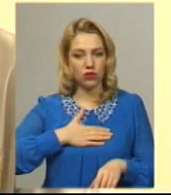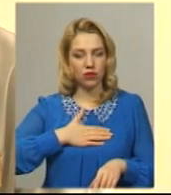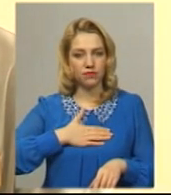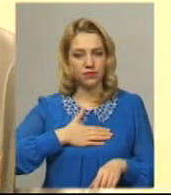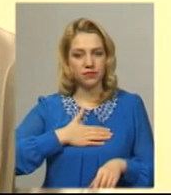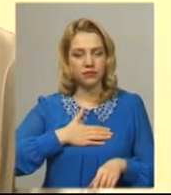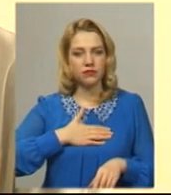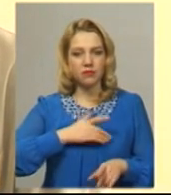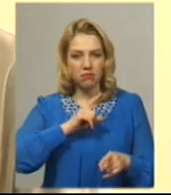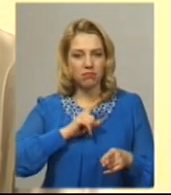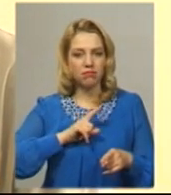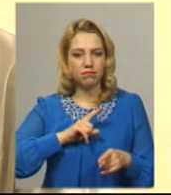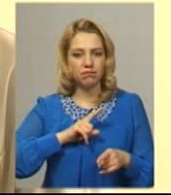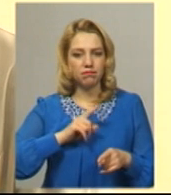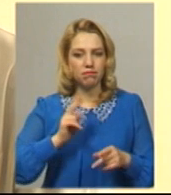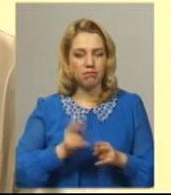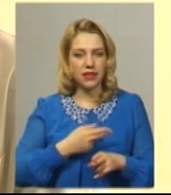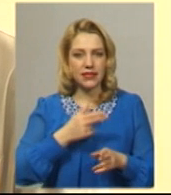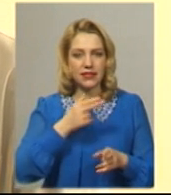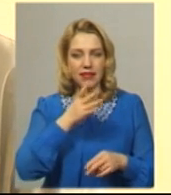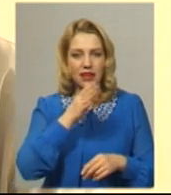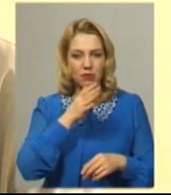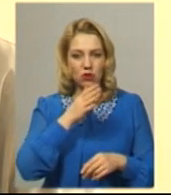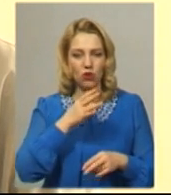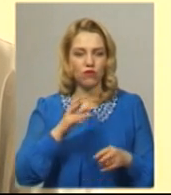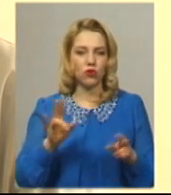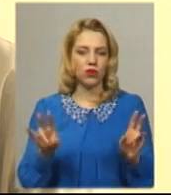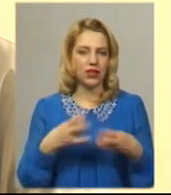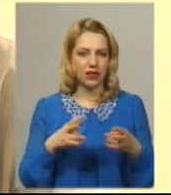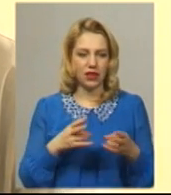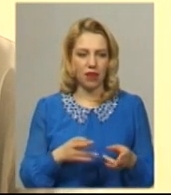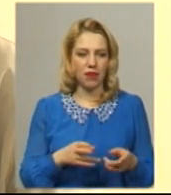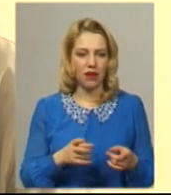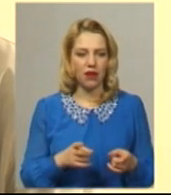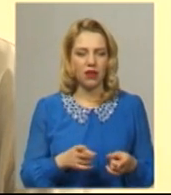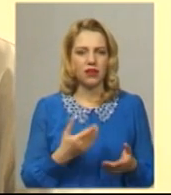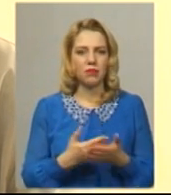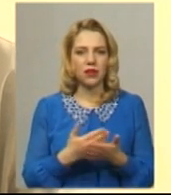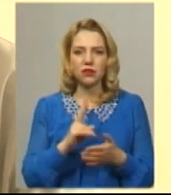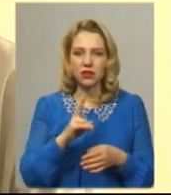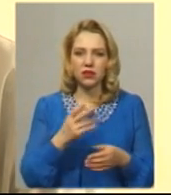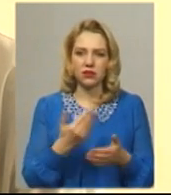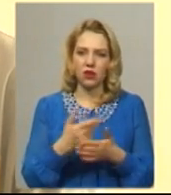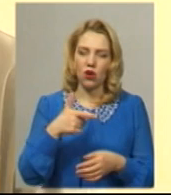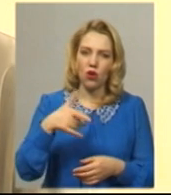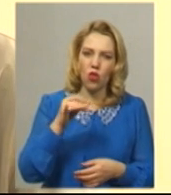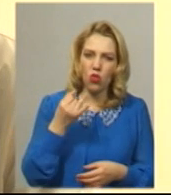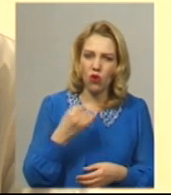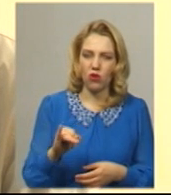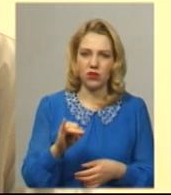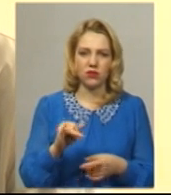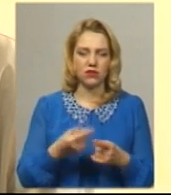безтермінового. Немає потреби відкладати ці втручання, якщо там обсес чи якесь нагноєння. І